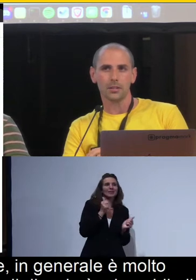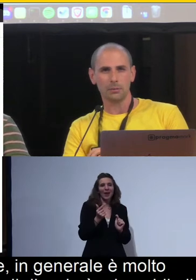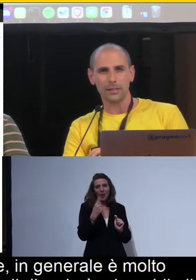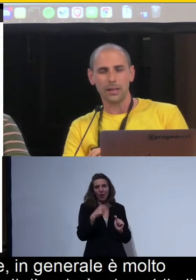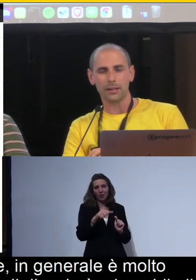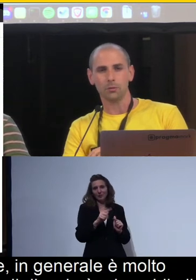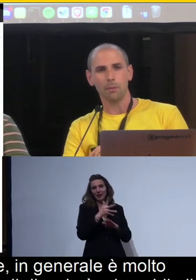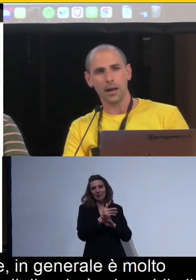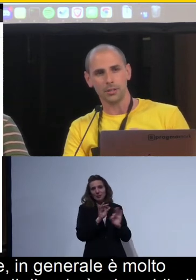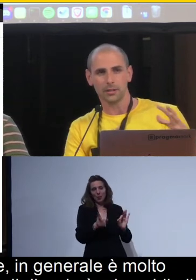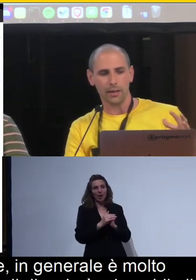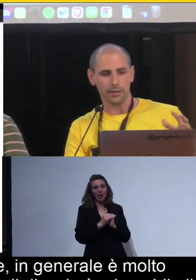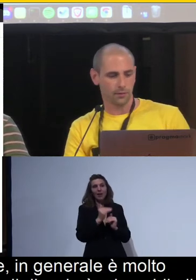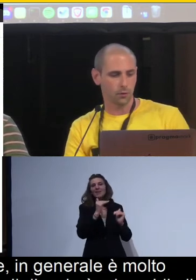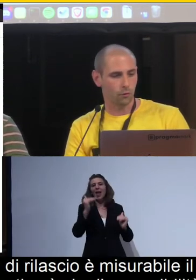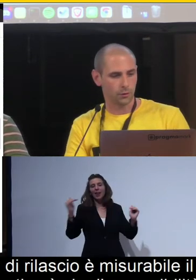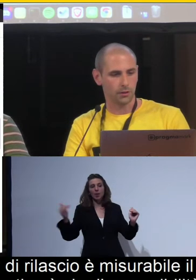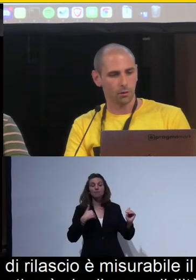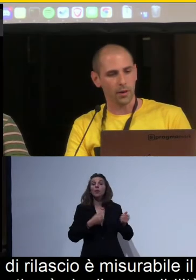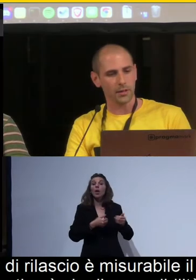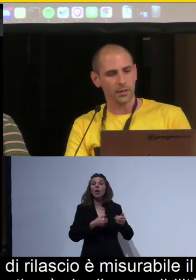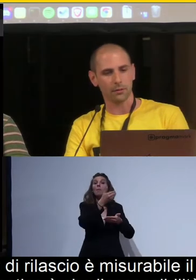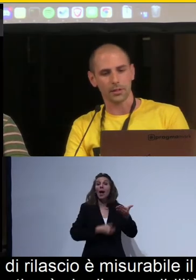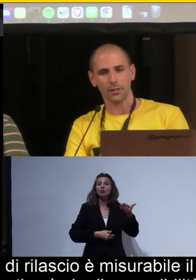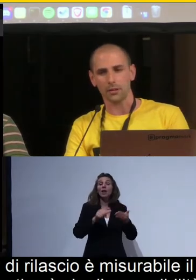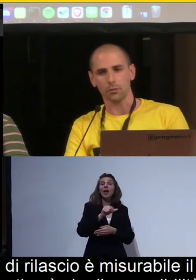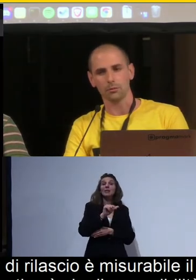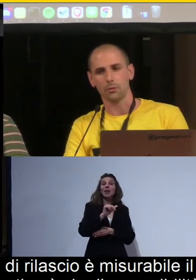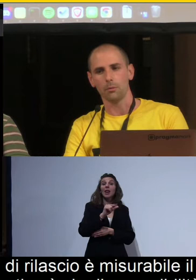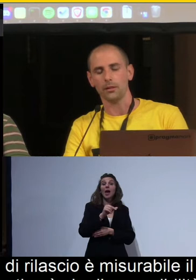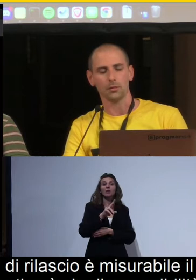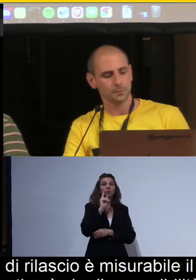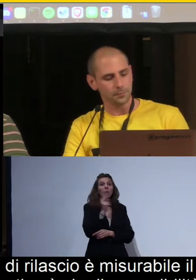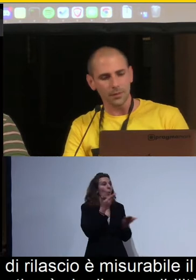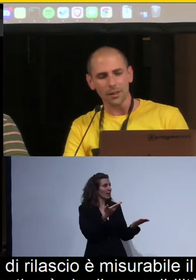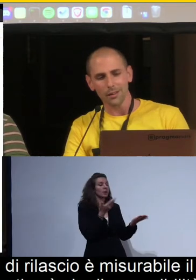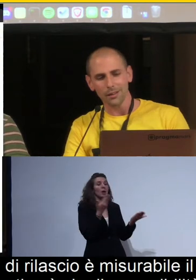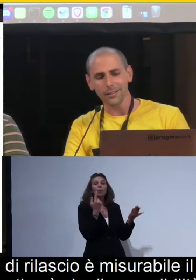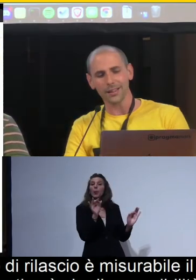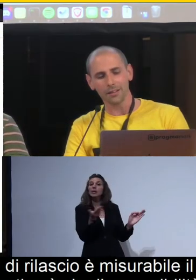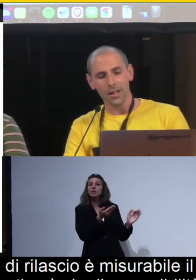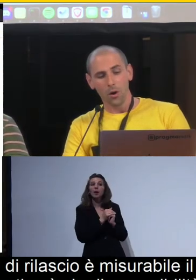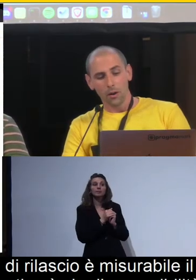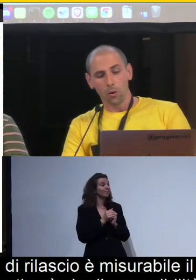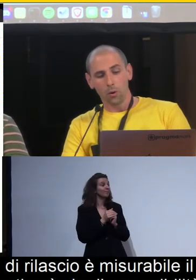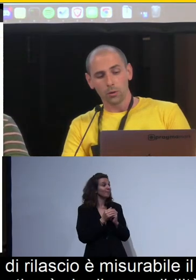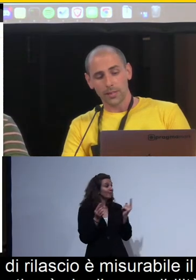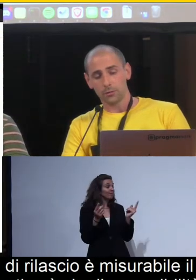'accessibilità di una pagina slide, ovvero di questa che voi state vedendo in questo momento, in realtà